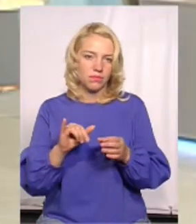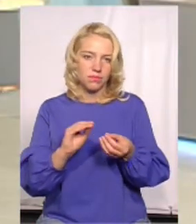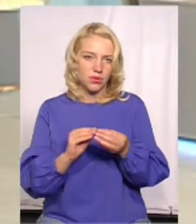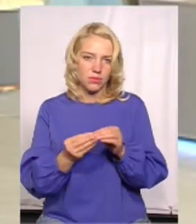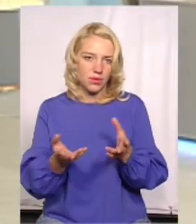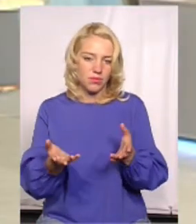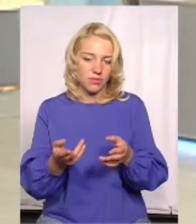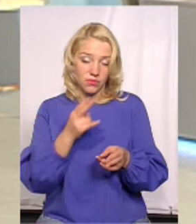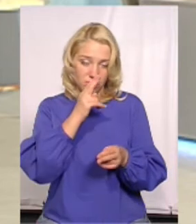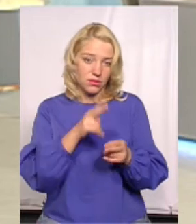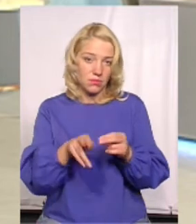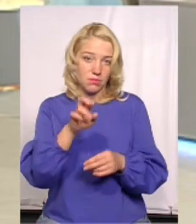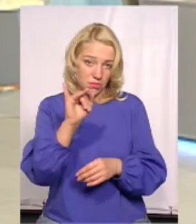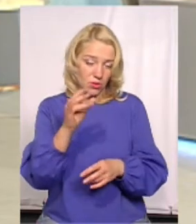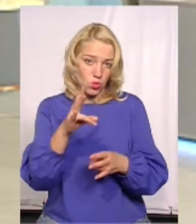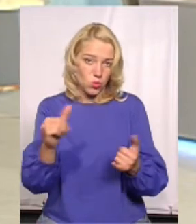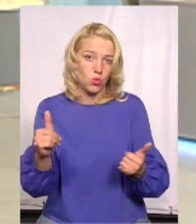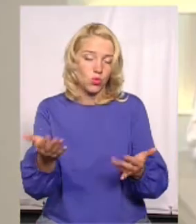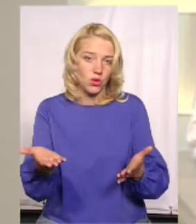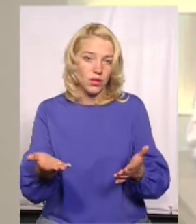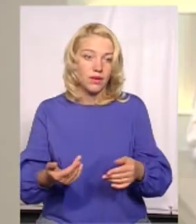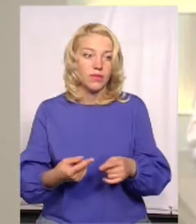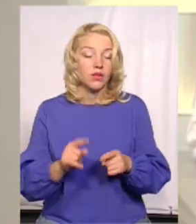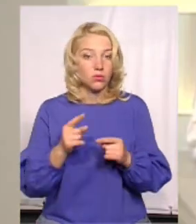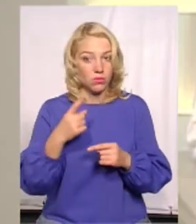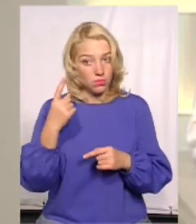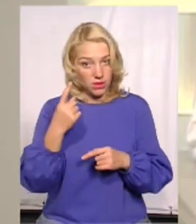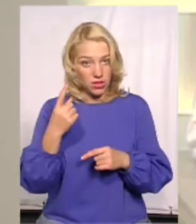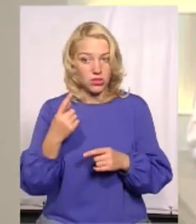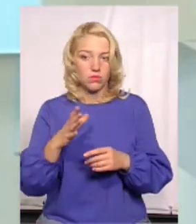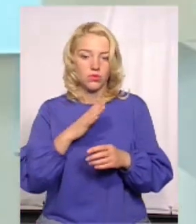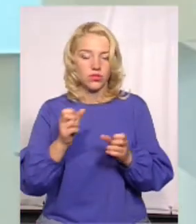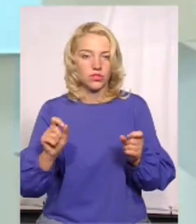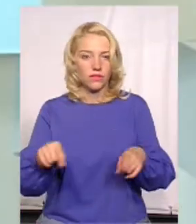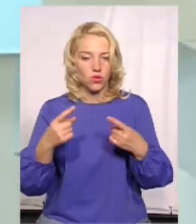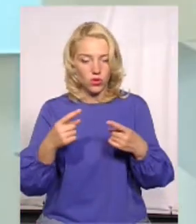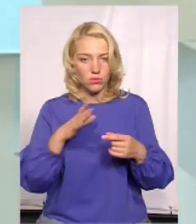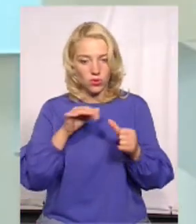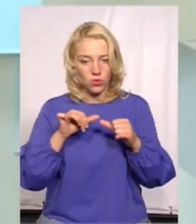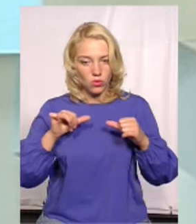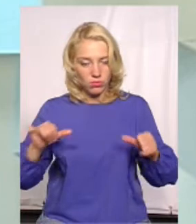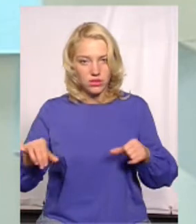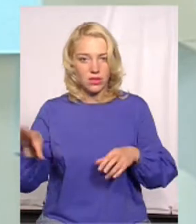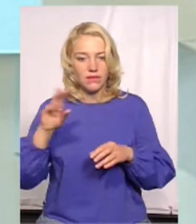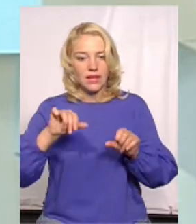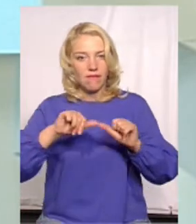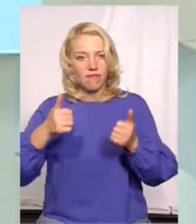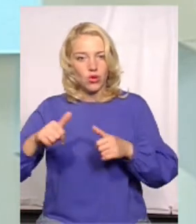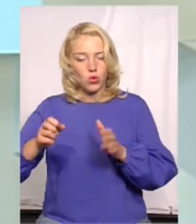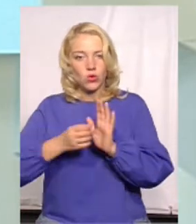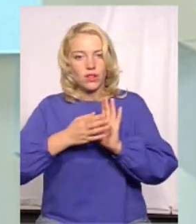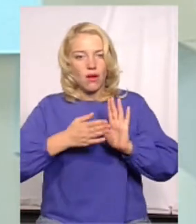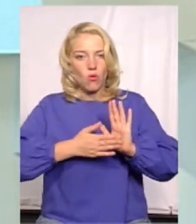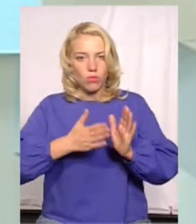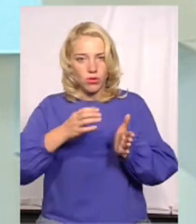якоїсь міністративної відповідальності, чи кримінальні відповідальності. Абсолютно зникли. Тому першим ділом була створена комісія, ці фігури всі зараз є вже на